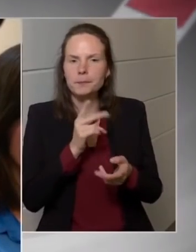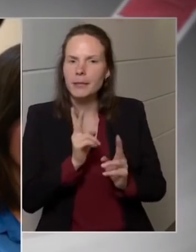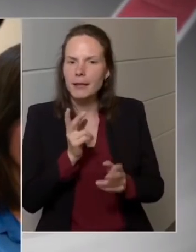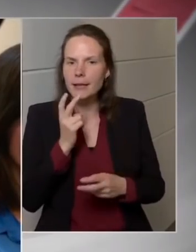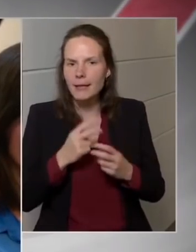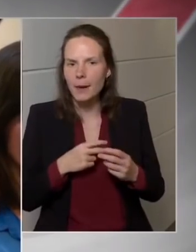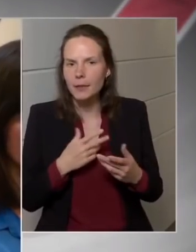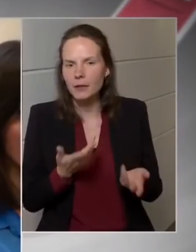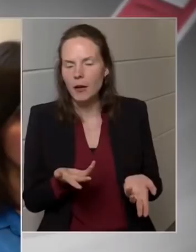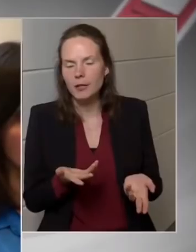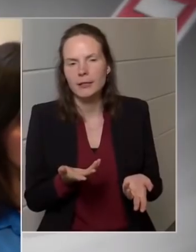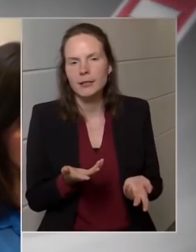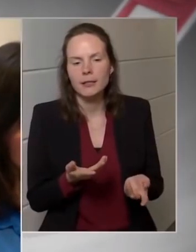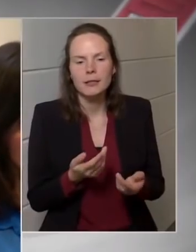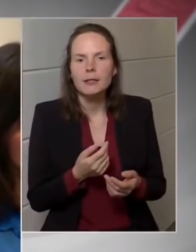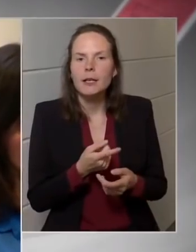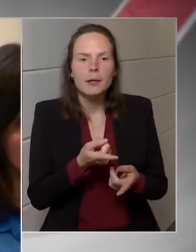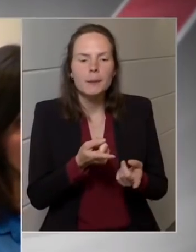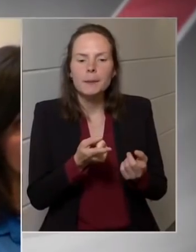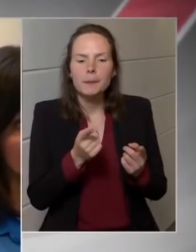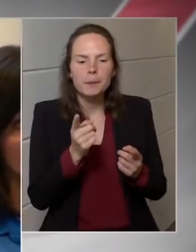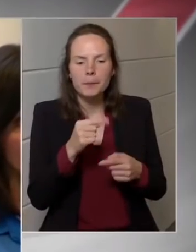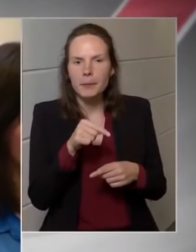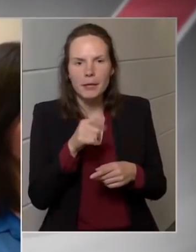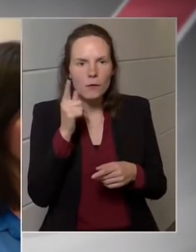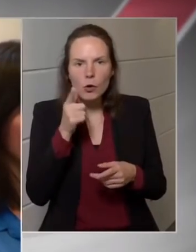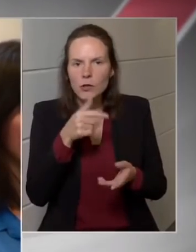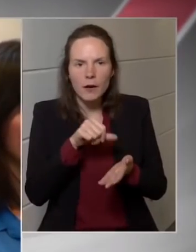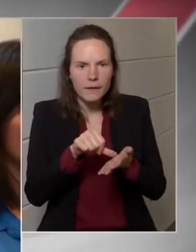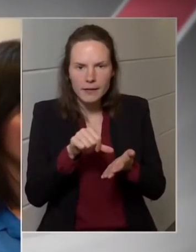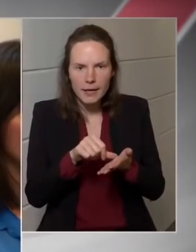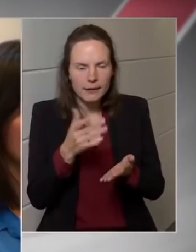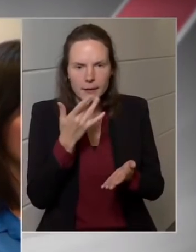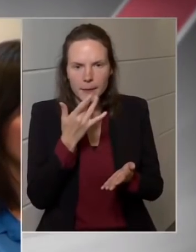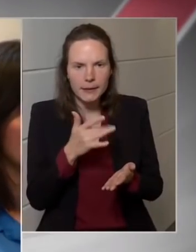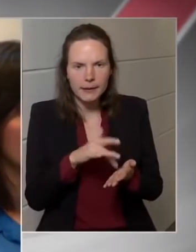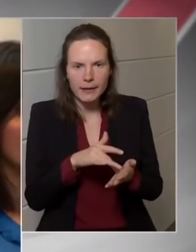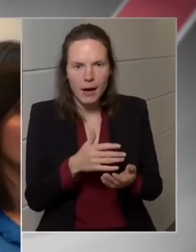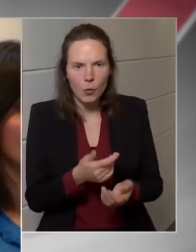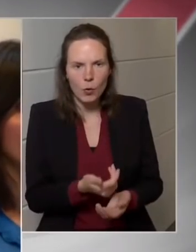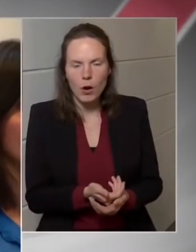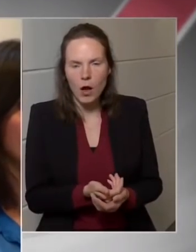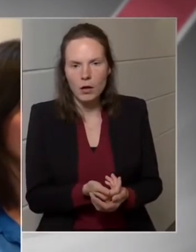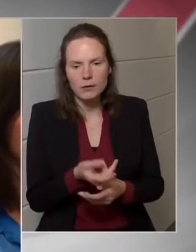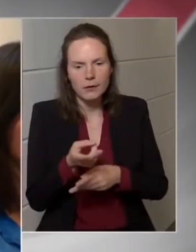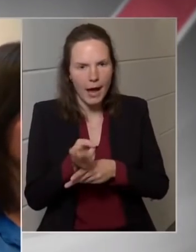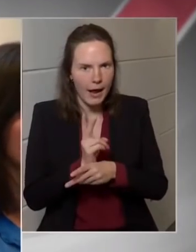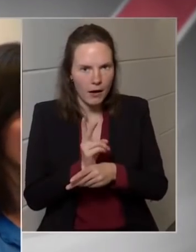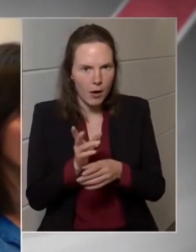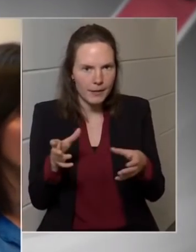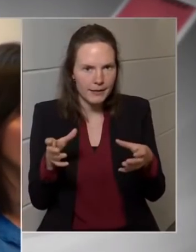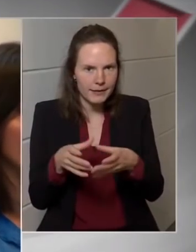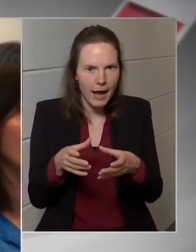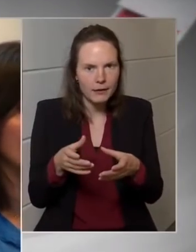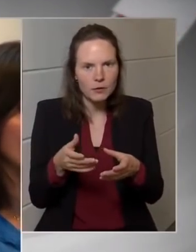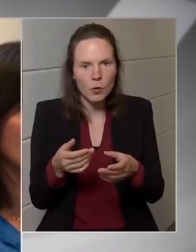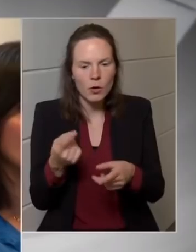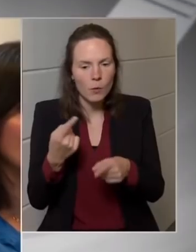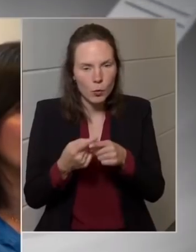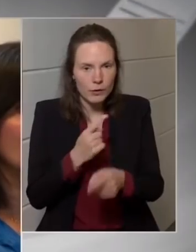a kiadáltat? Tehát, hogy mit fognak belőle ugye fizetni? Például az állami szektor plusz energiaköltségét,